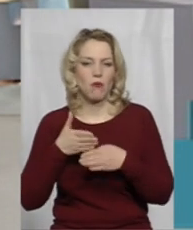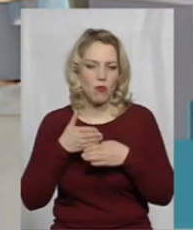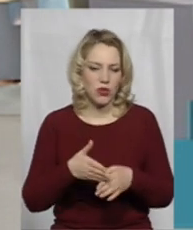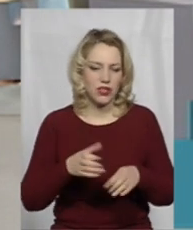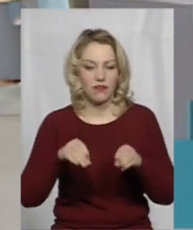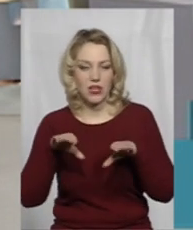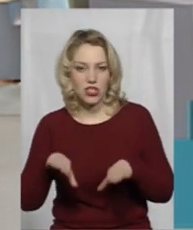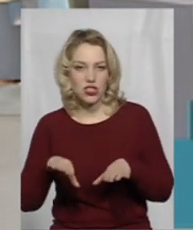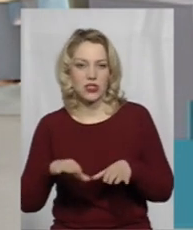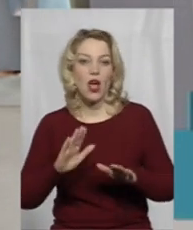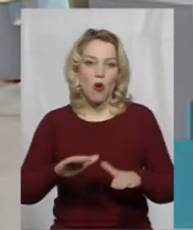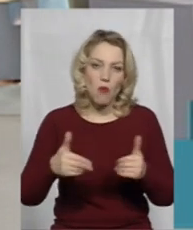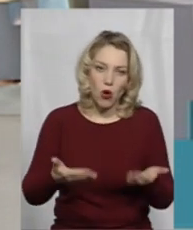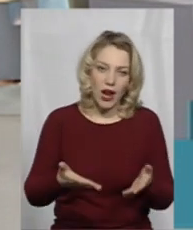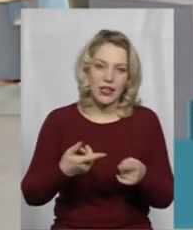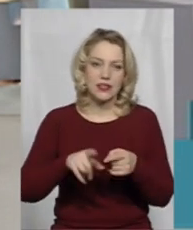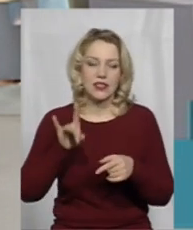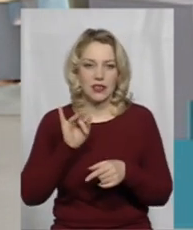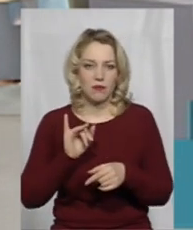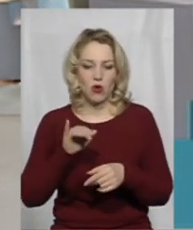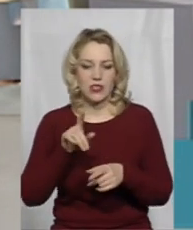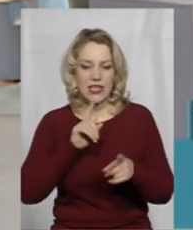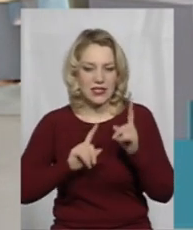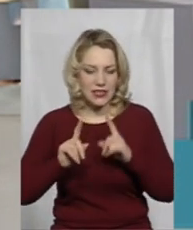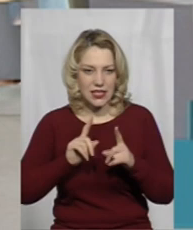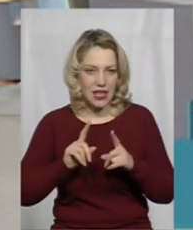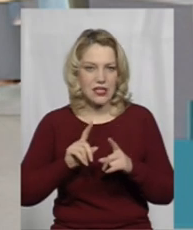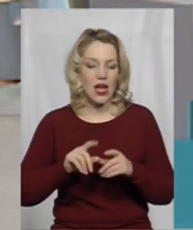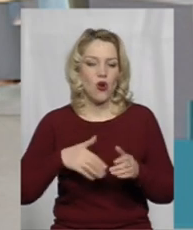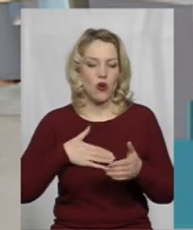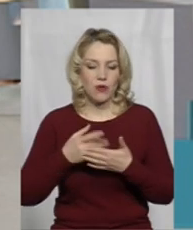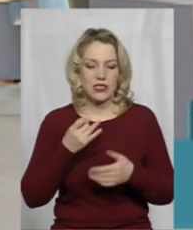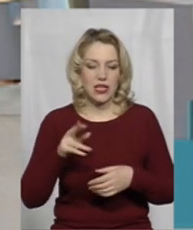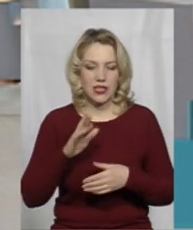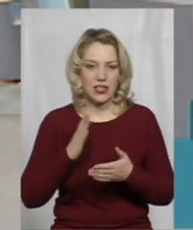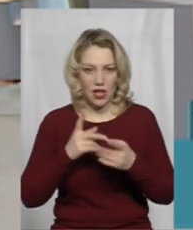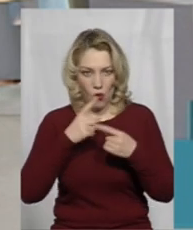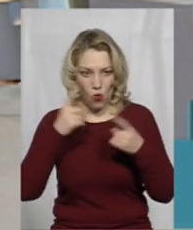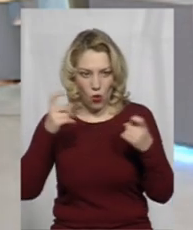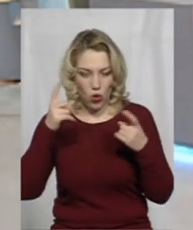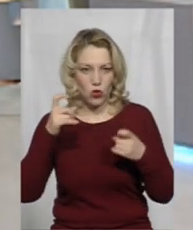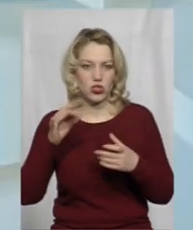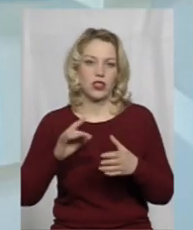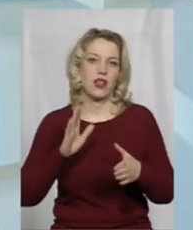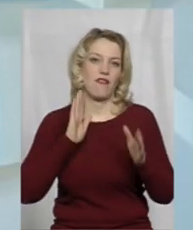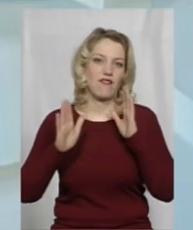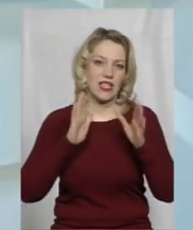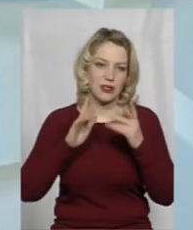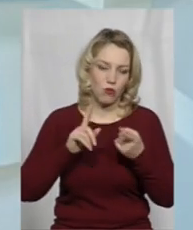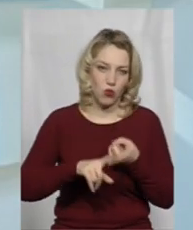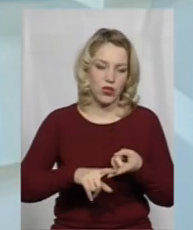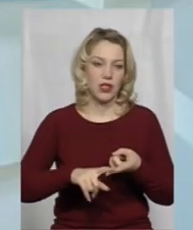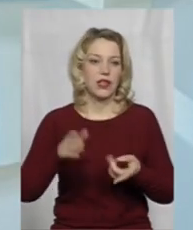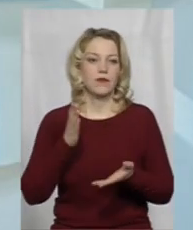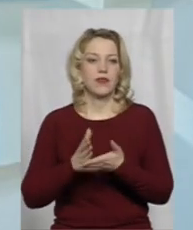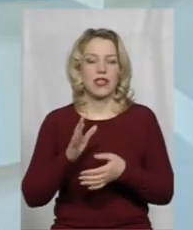вирішити, порадити, про засідання громадської ради є оголошення на сторінках в Фейсбуці, на